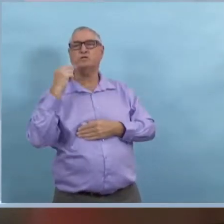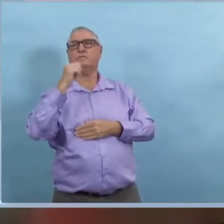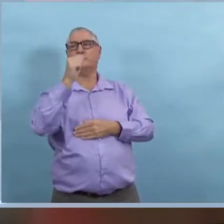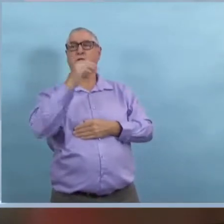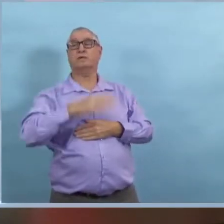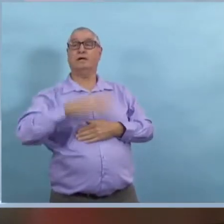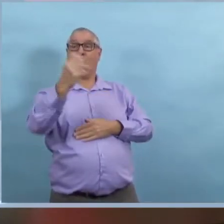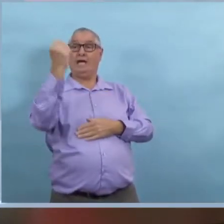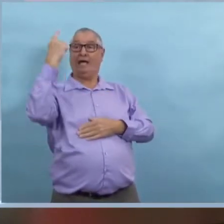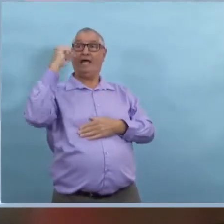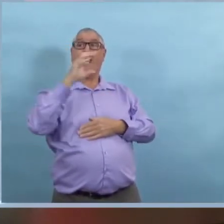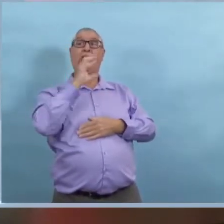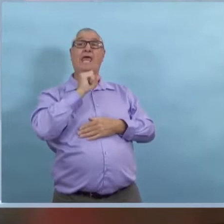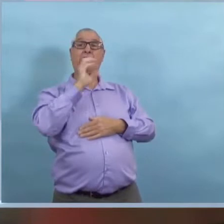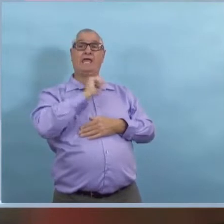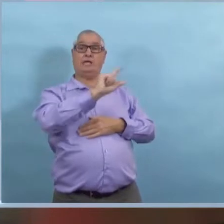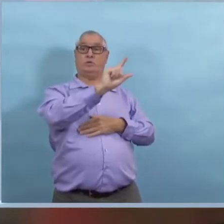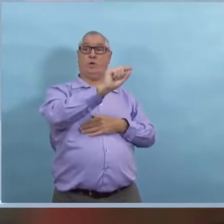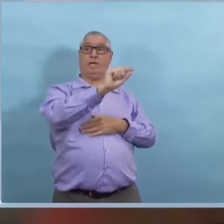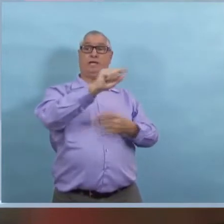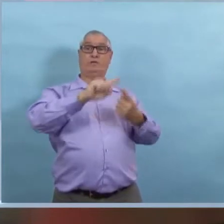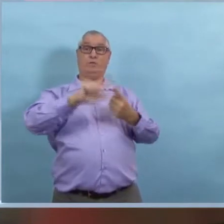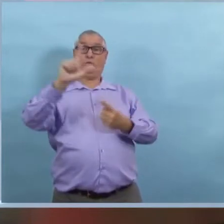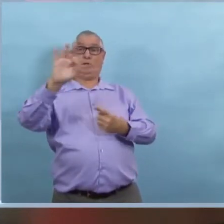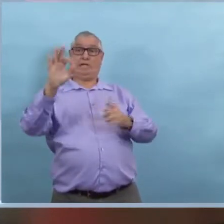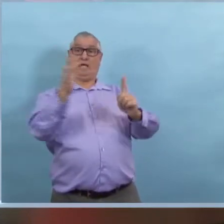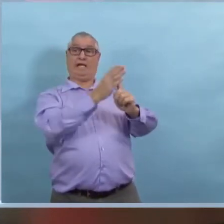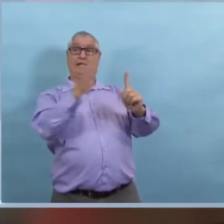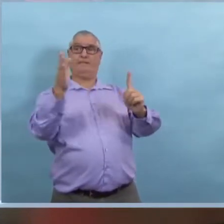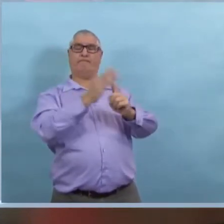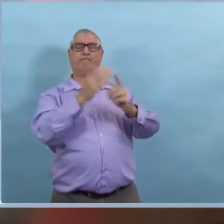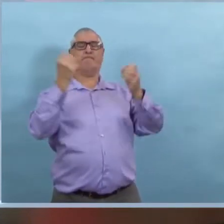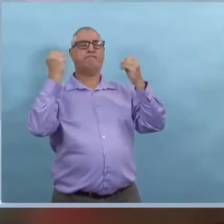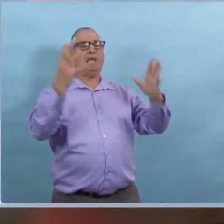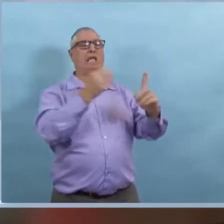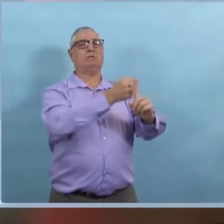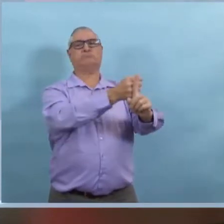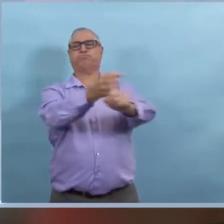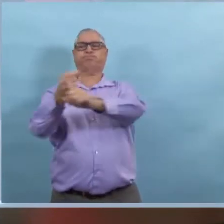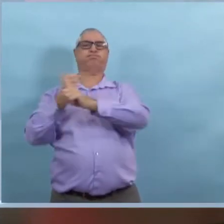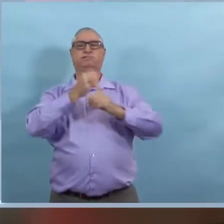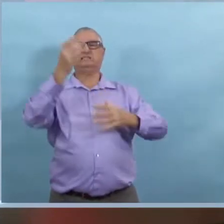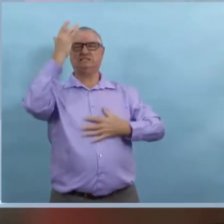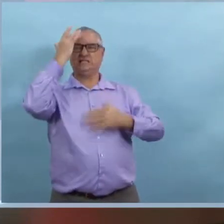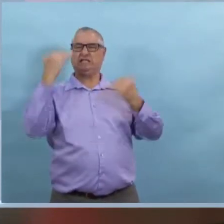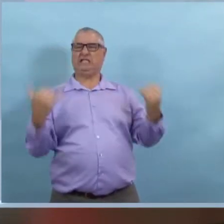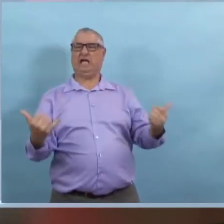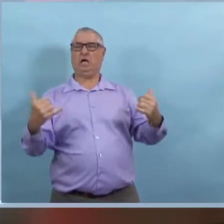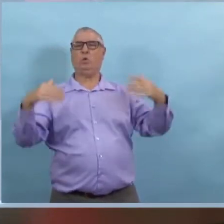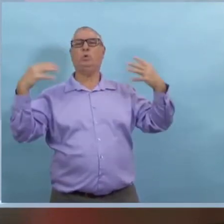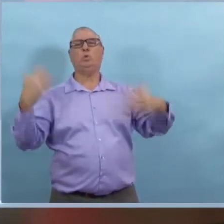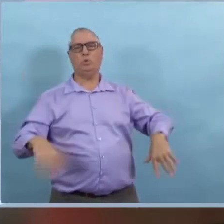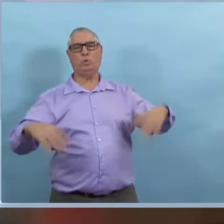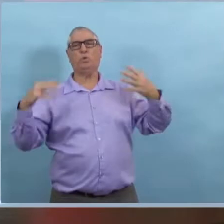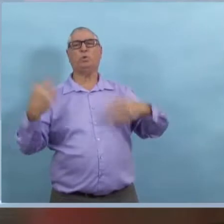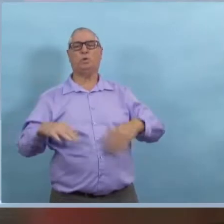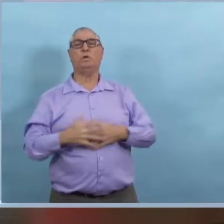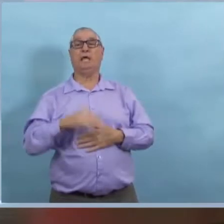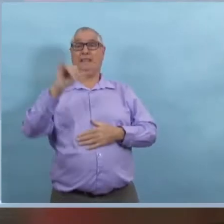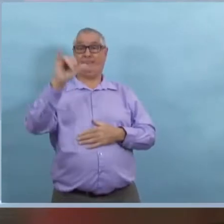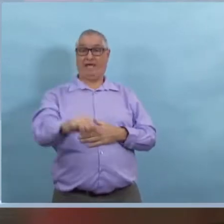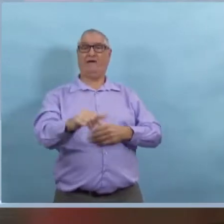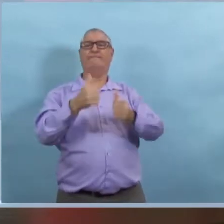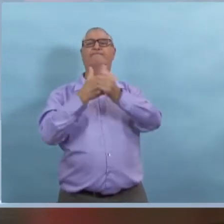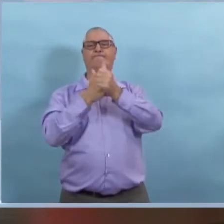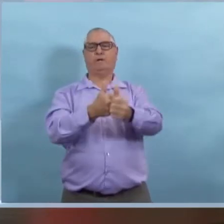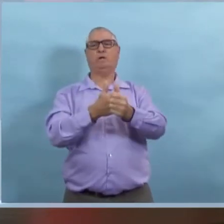vraiment mettre l'accent sur les lieux où ça se trouve. Alors, on sait que le groupe d'âge de 20 à 29 ans, c'est celui qui est touché le